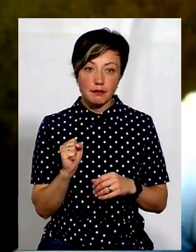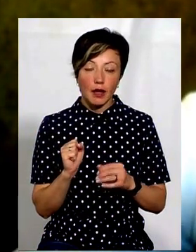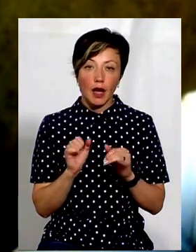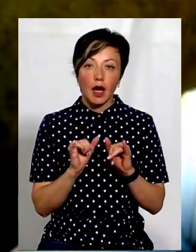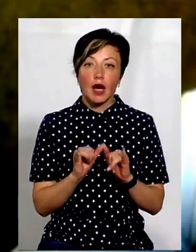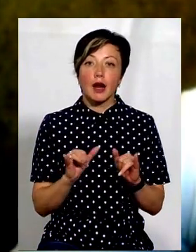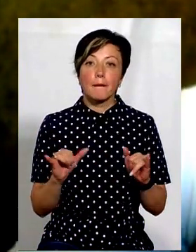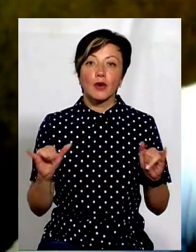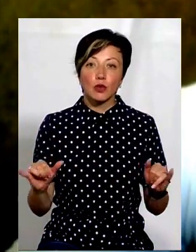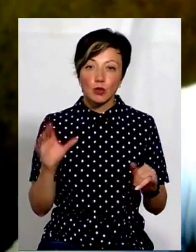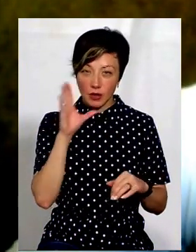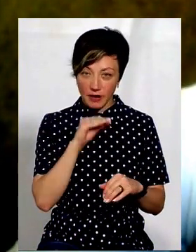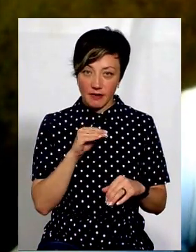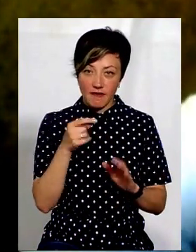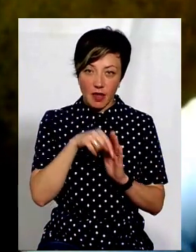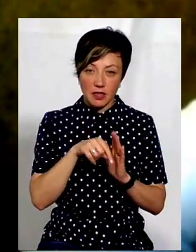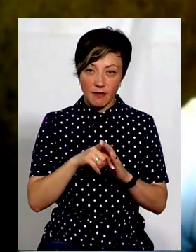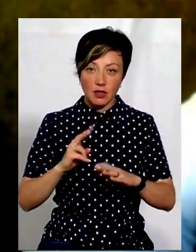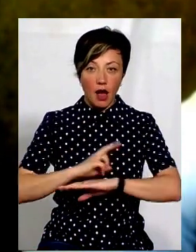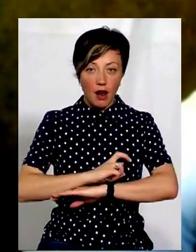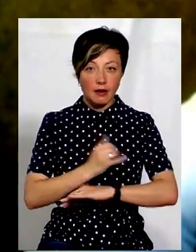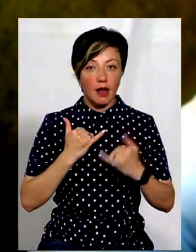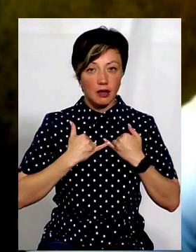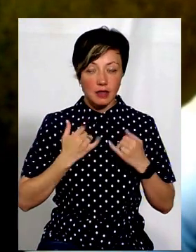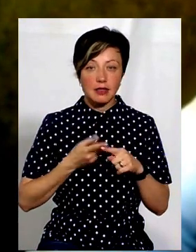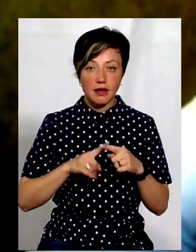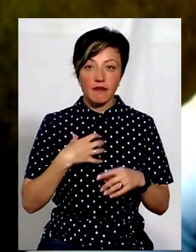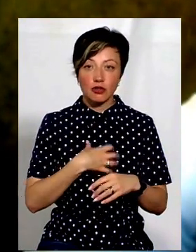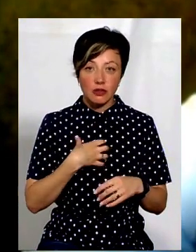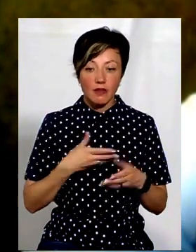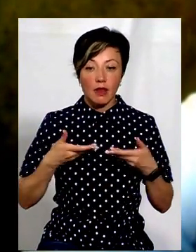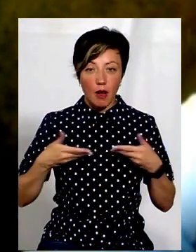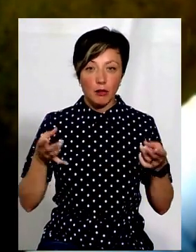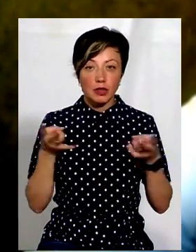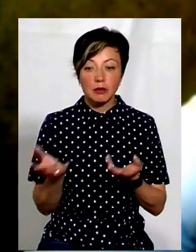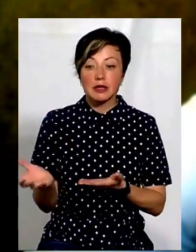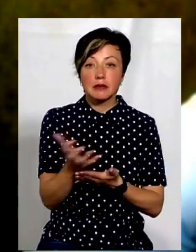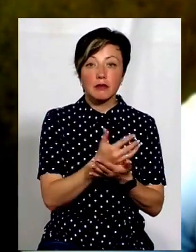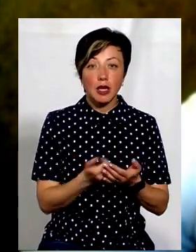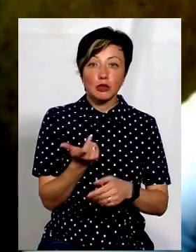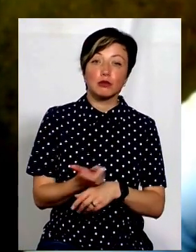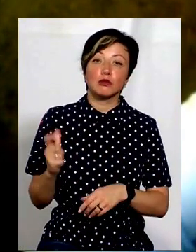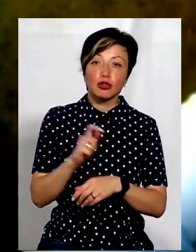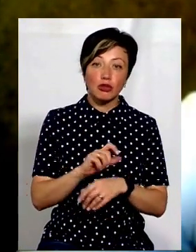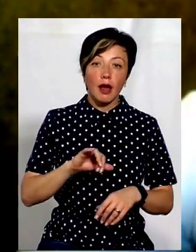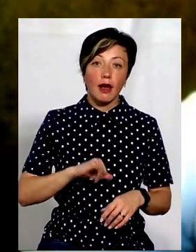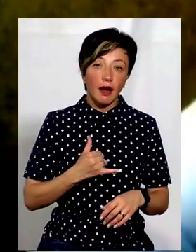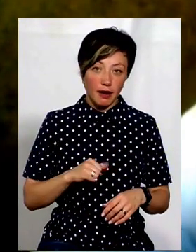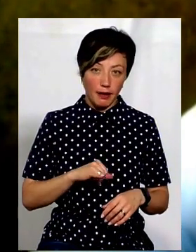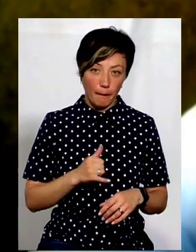репродуктивні властивості равликів. А для нас це важливо, тому що нам потрібно зібрати якомога більше ікри.